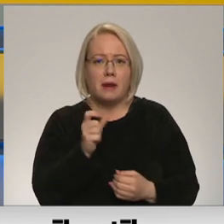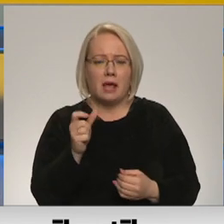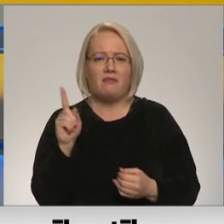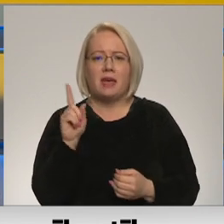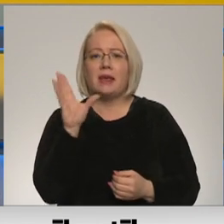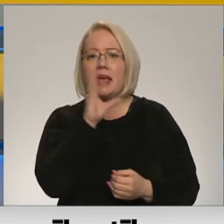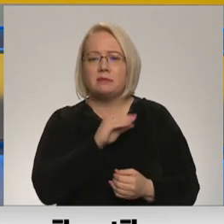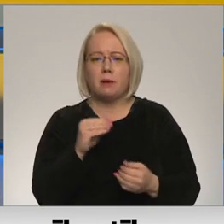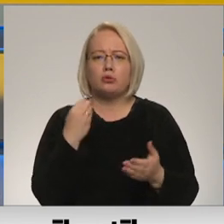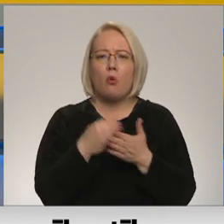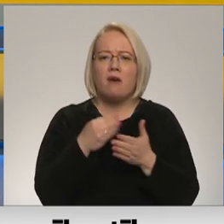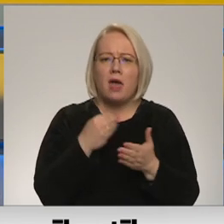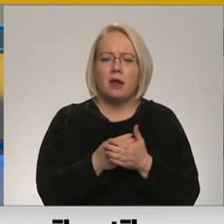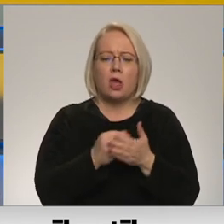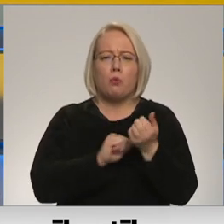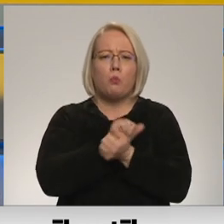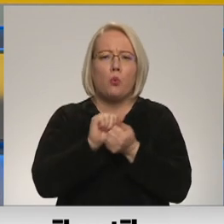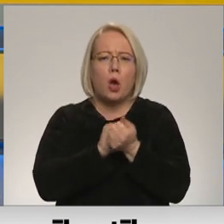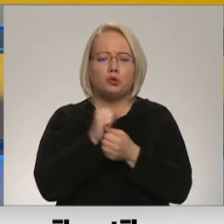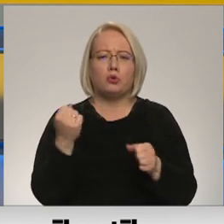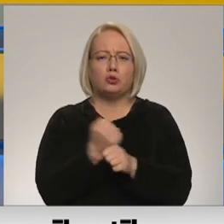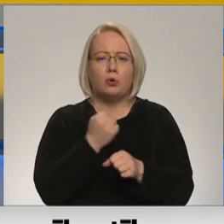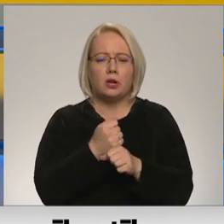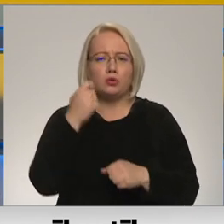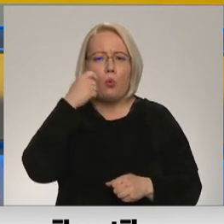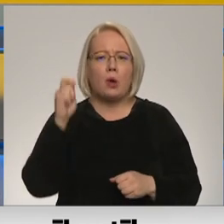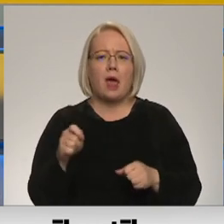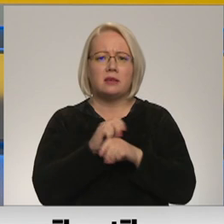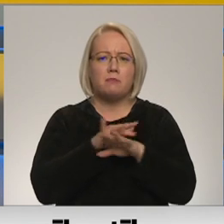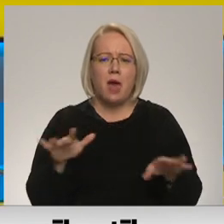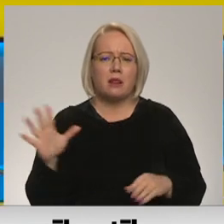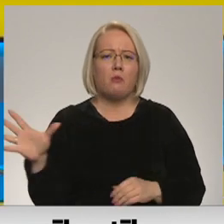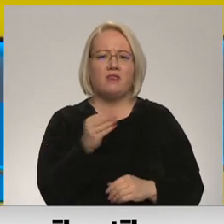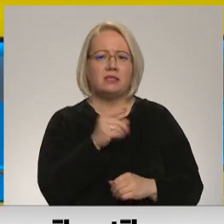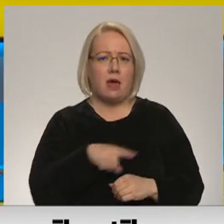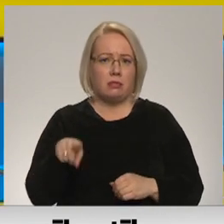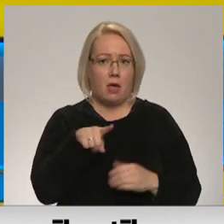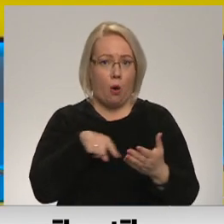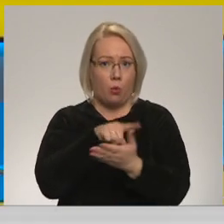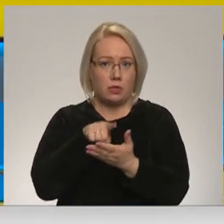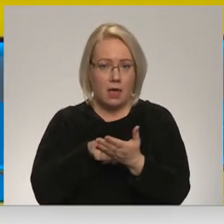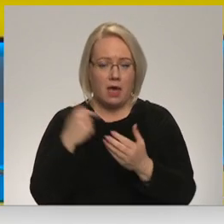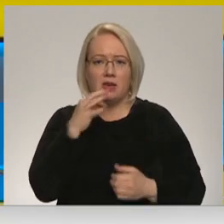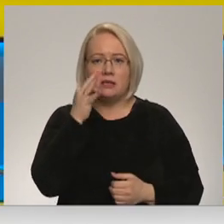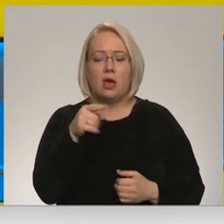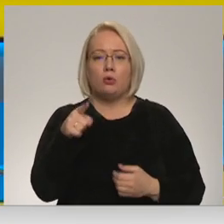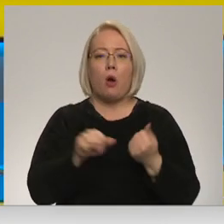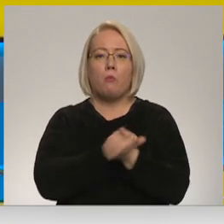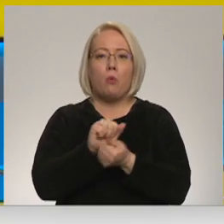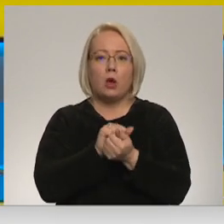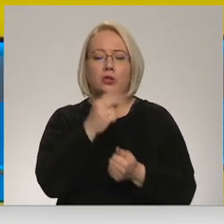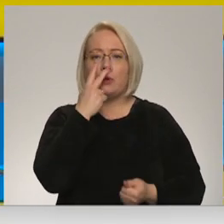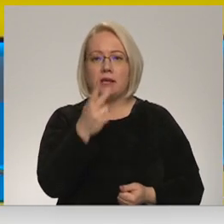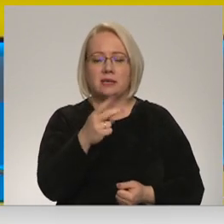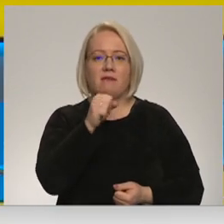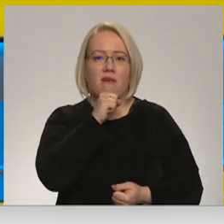iespējams novērtēt postu, kas ir noderīts Ukrainas bērniem un, protams, visai tautai? Es domāju, ka šobrīd, nē, to postu mēs redzēsim vēlāk,